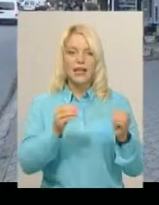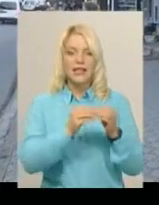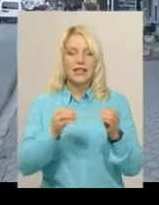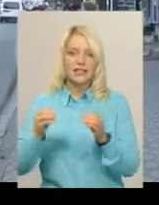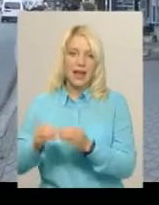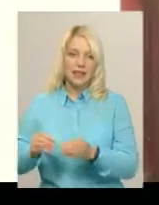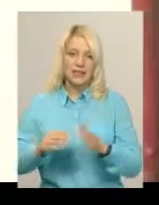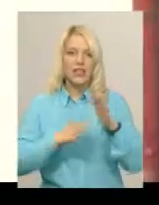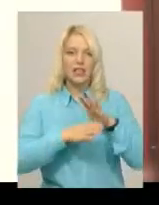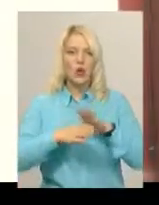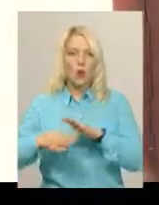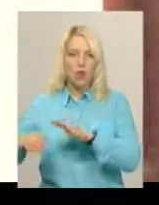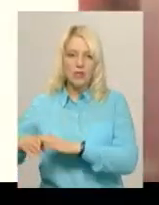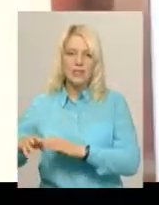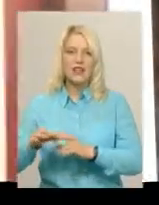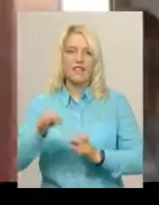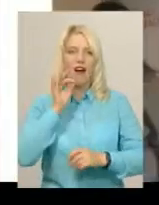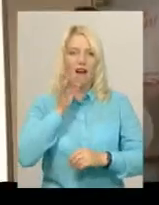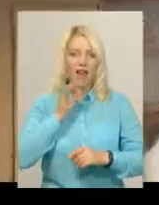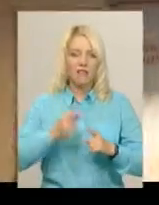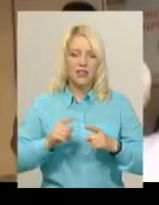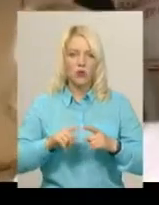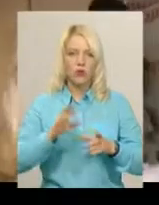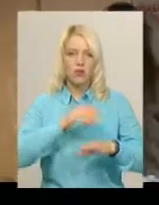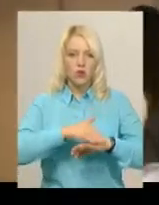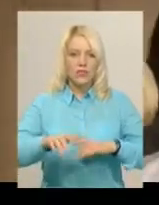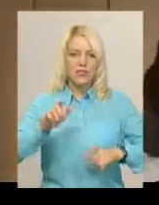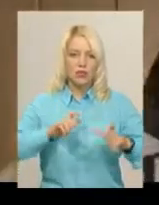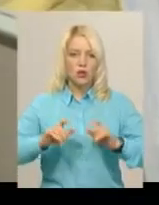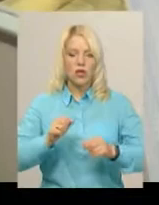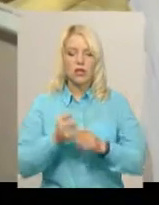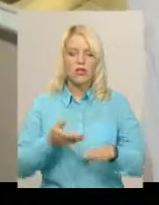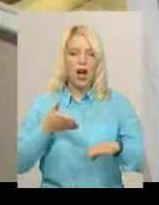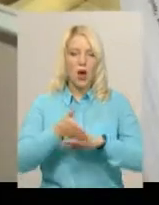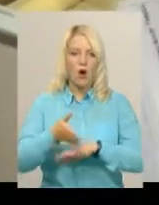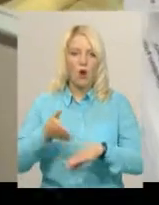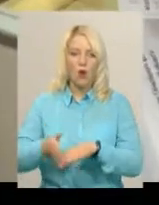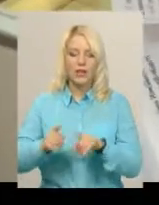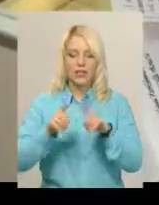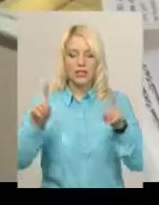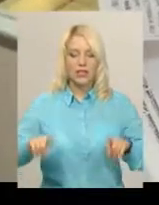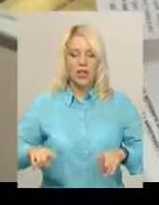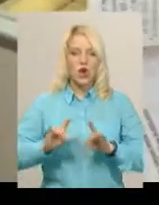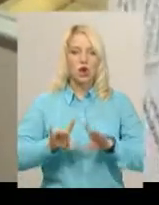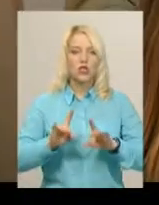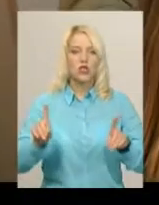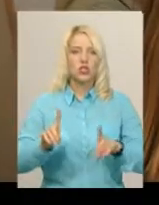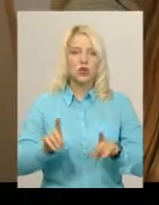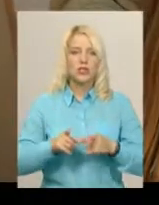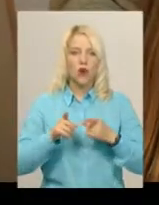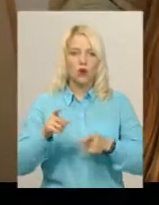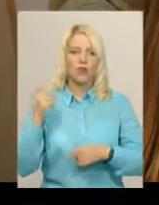кіосків та кафетеріїв. Нині до кожного з них заходять люди з листівками. Роз'яснюють, що ж загрожує власникам, якщо на них працюють